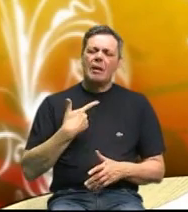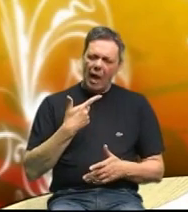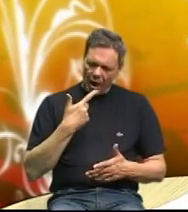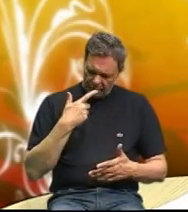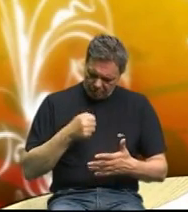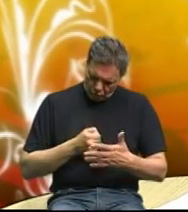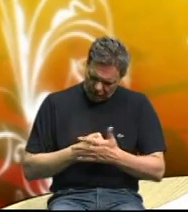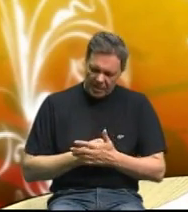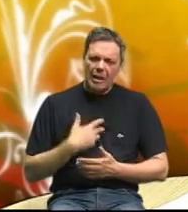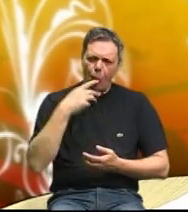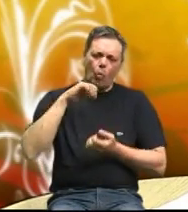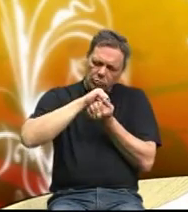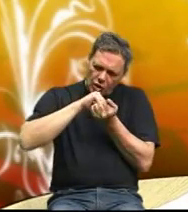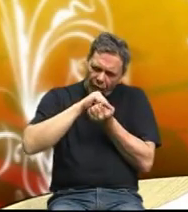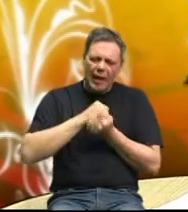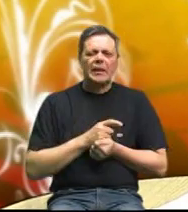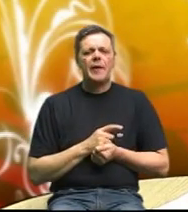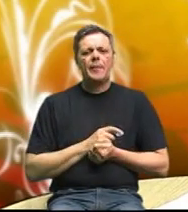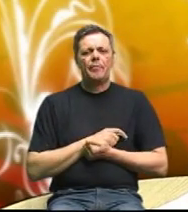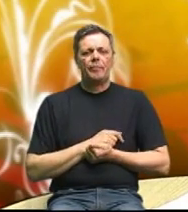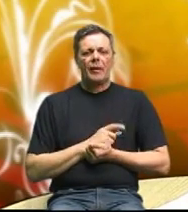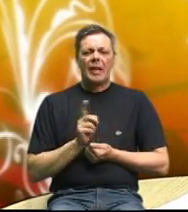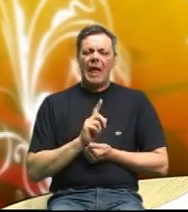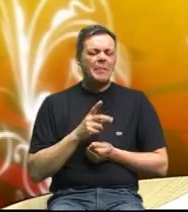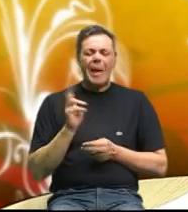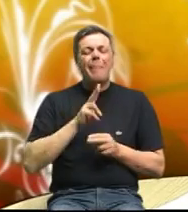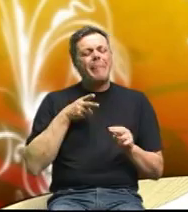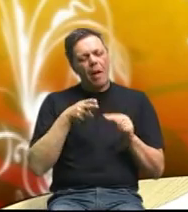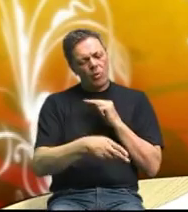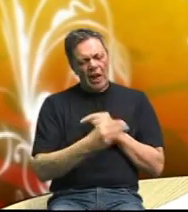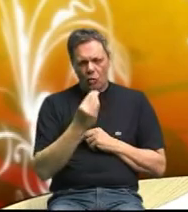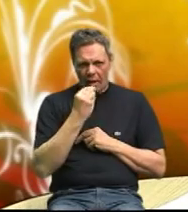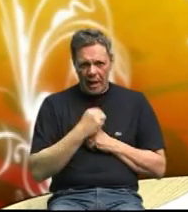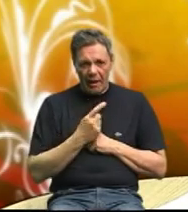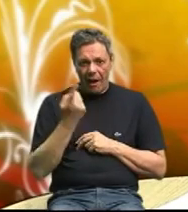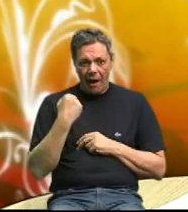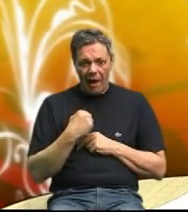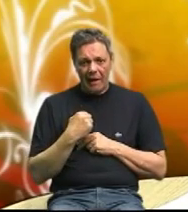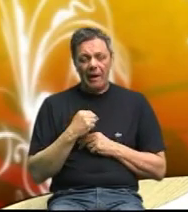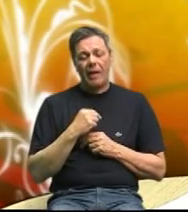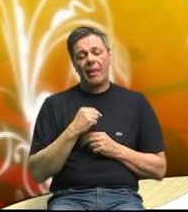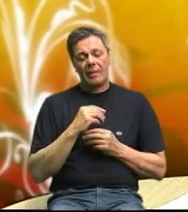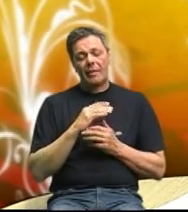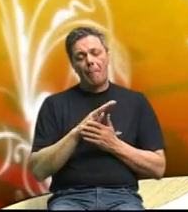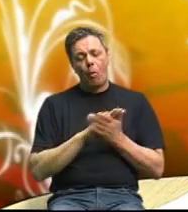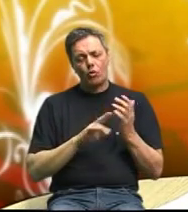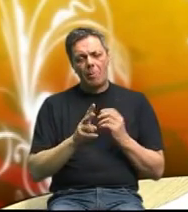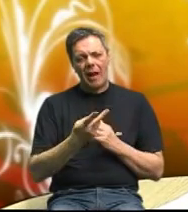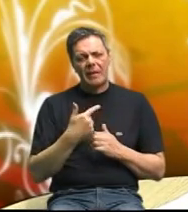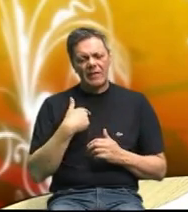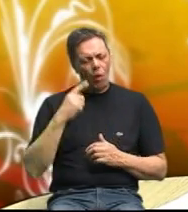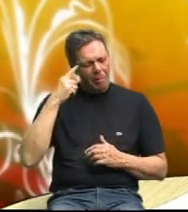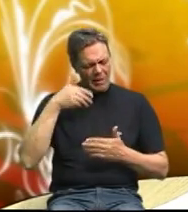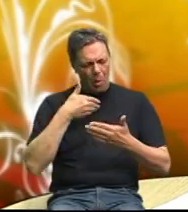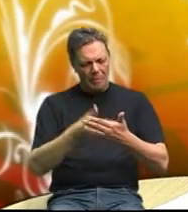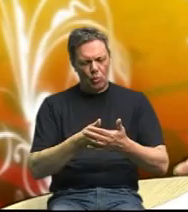žvakati žvakati da im se ne uskraćuje neka hrana i da počinju mjeriti svoji misl oni pristup